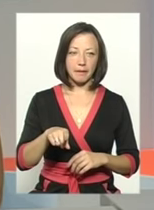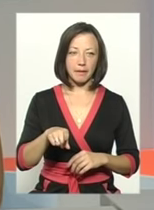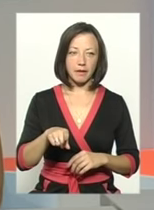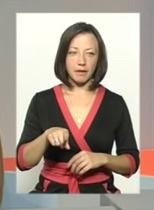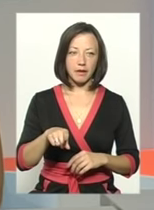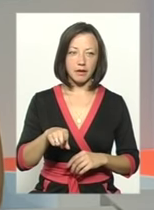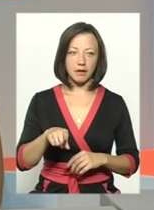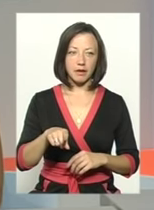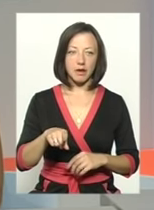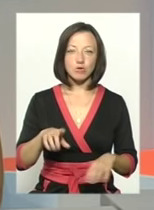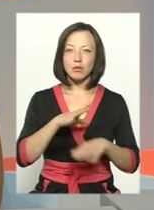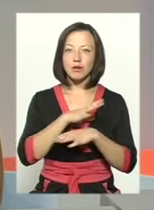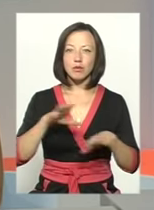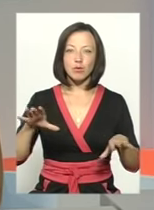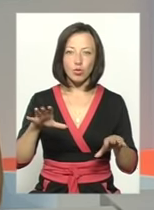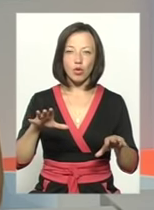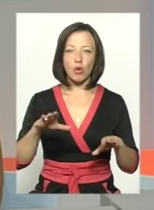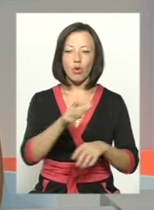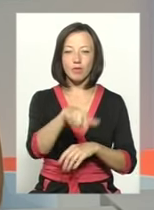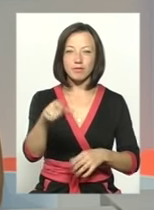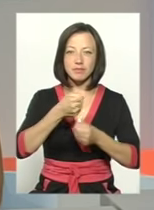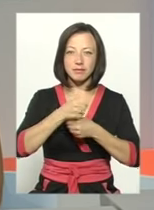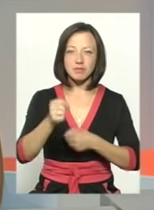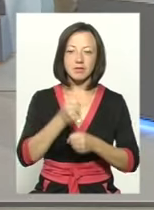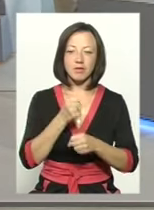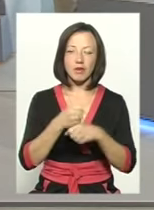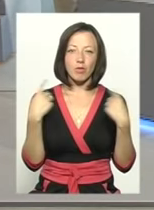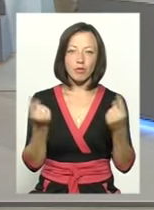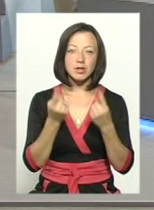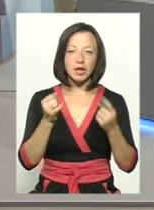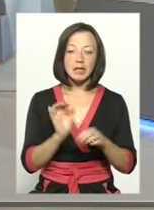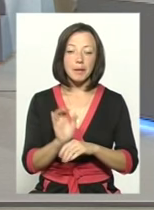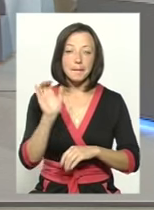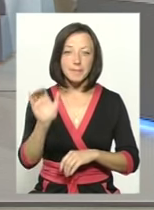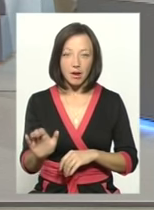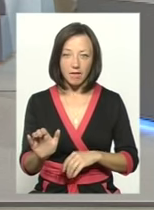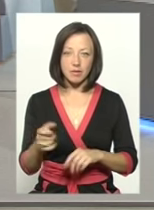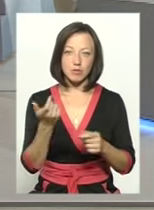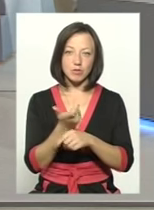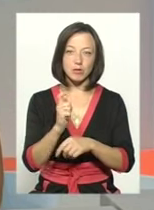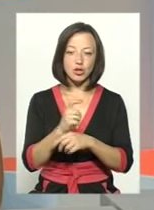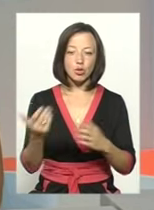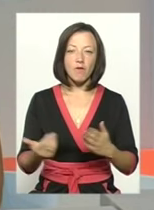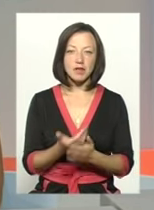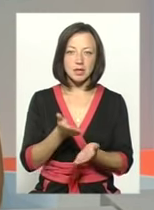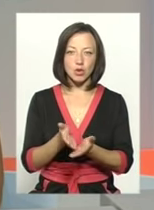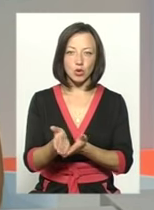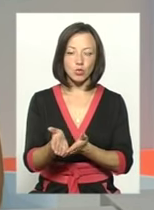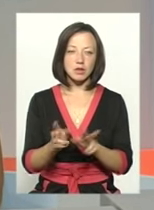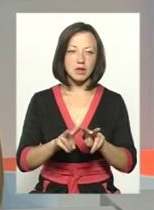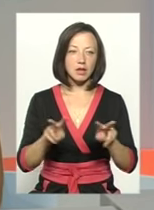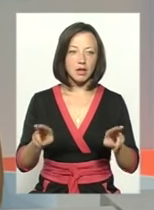людські і технічні ресурси від рутинної роботи і направило їх у якісь більш інноваційні русла, такі як